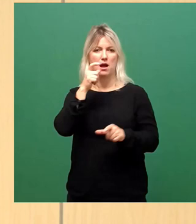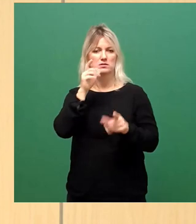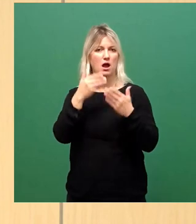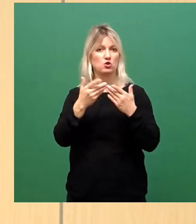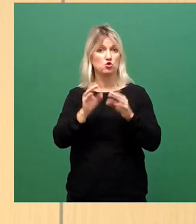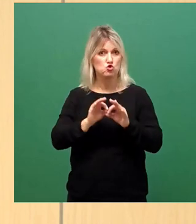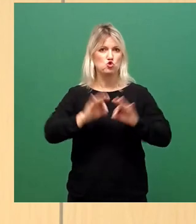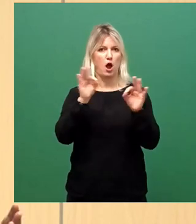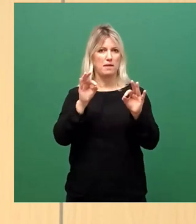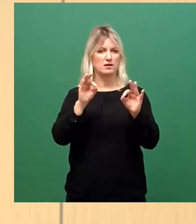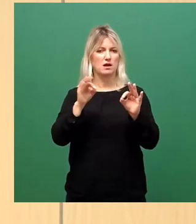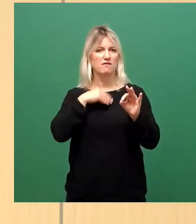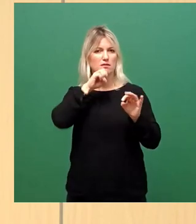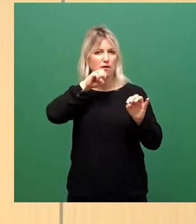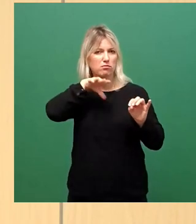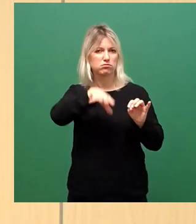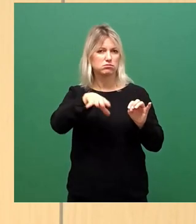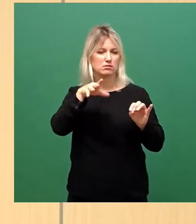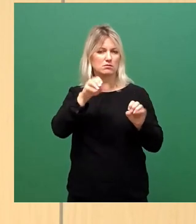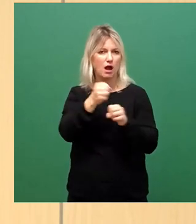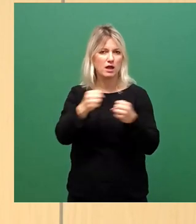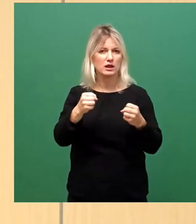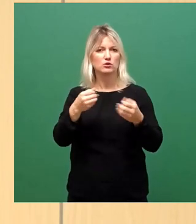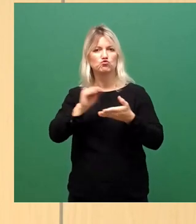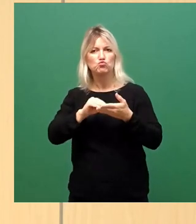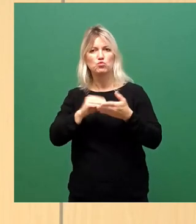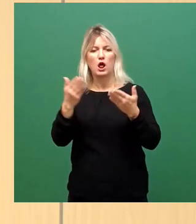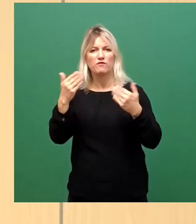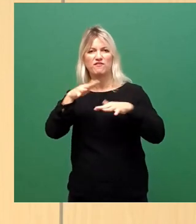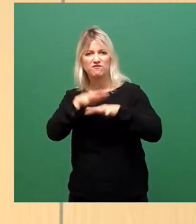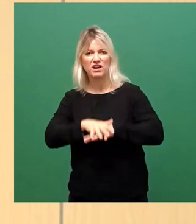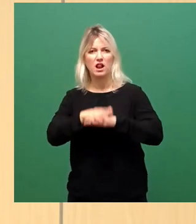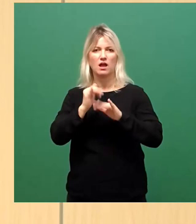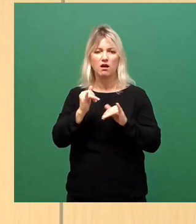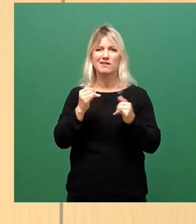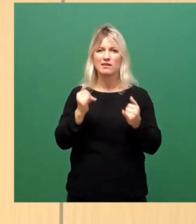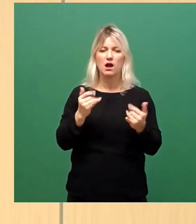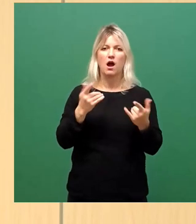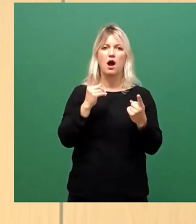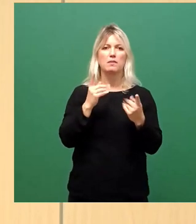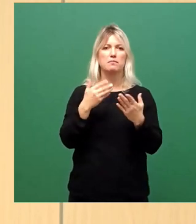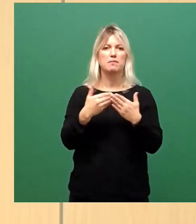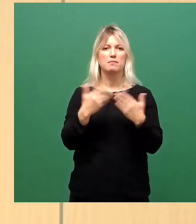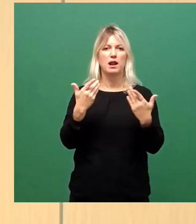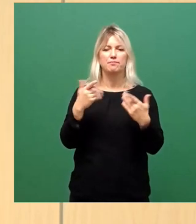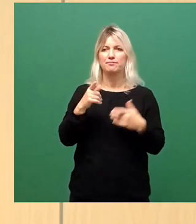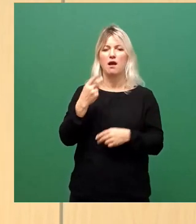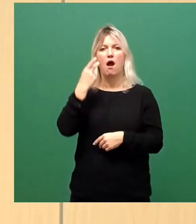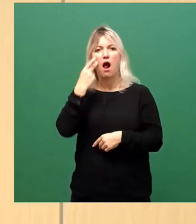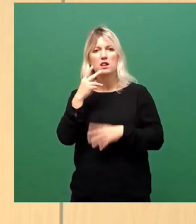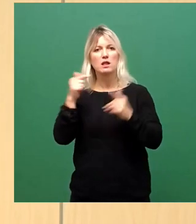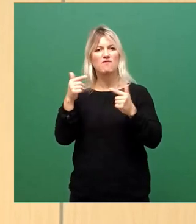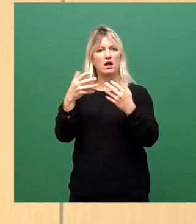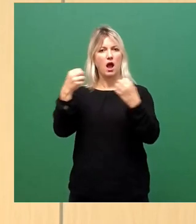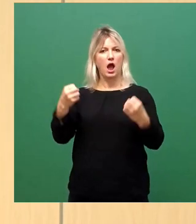werden kann. Luftfilter in Schulen, aber eben keine Luftfilter im Prinzip zum Beispiel in Alten, in Pflegeheimen, Seniorenwohnen,